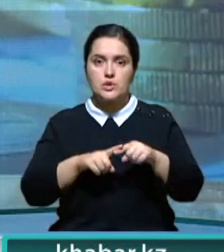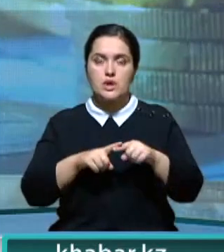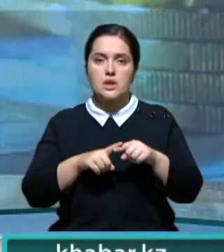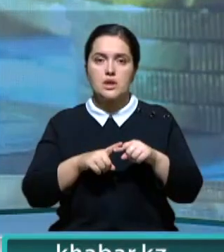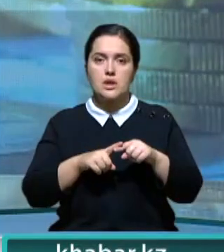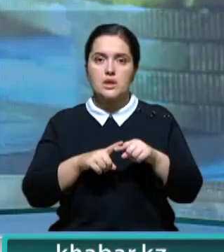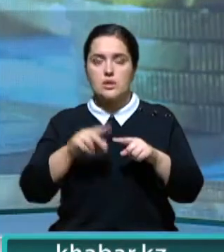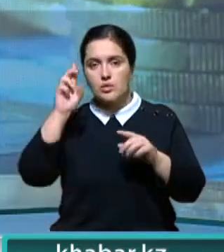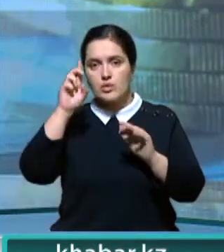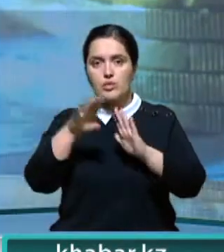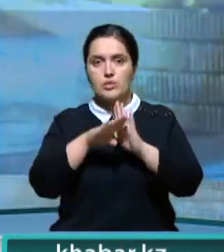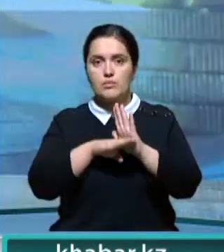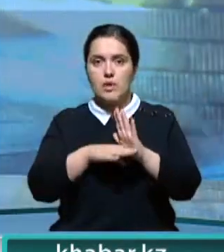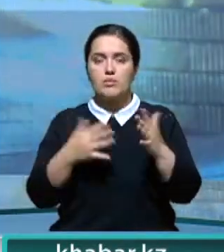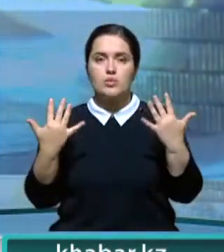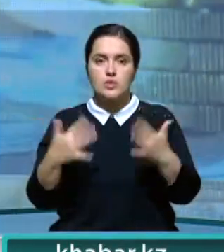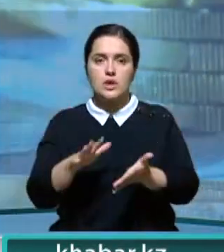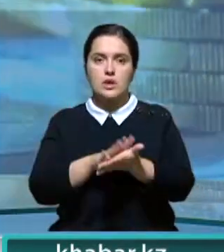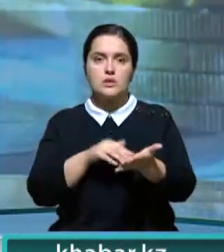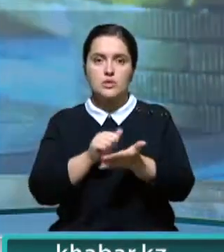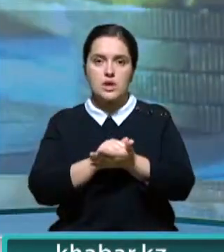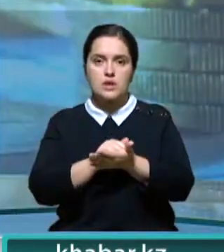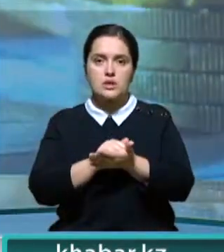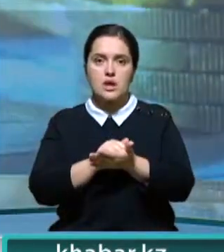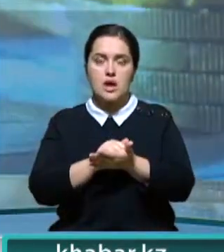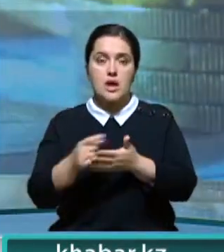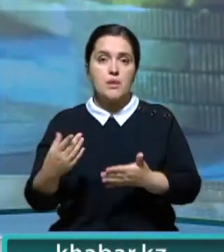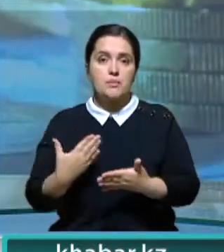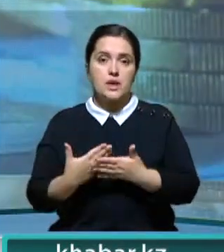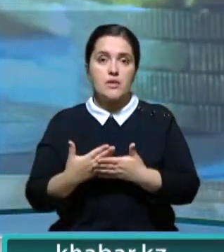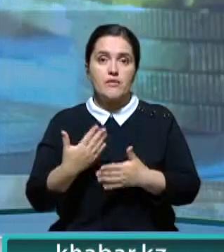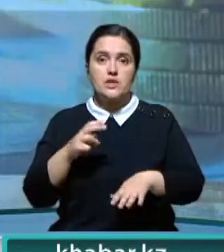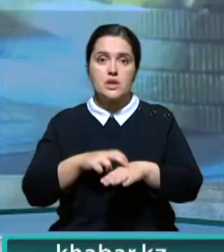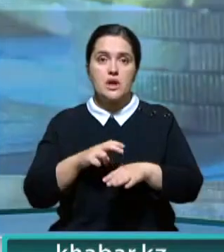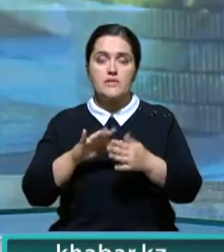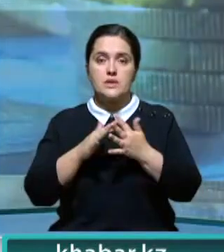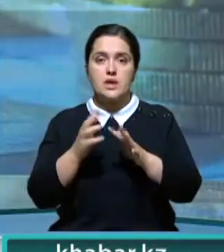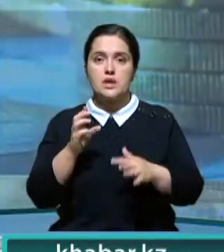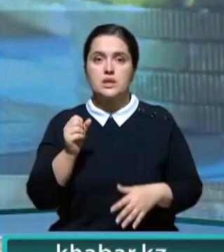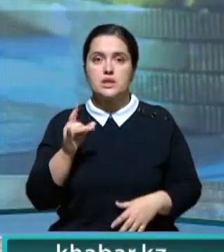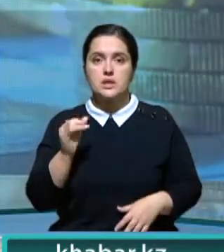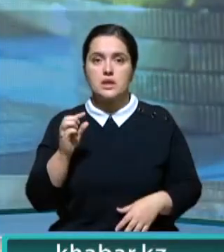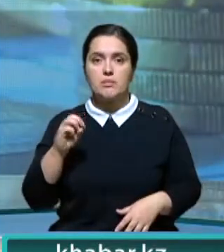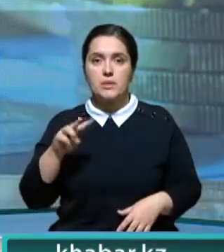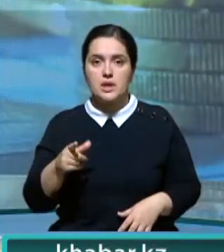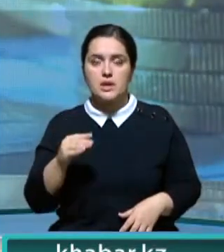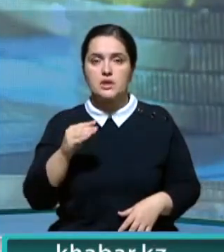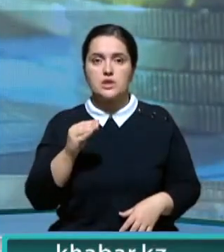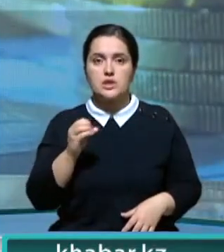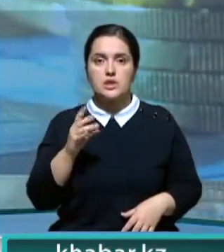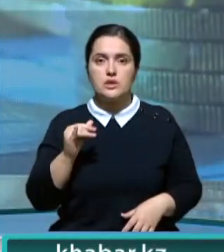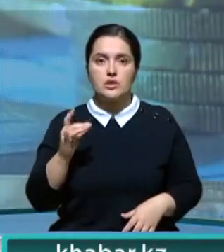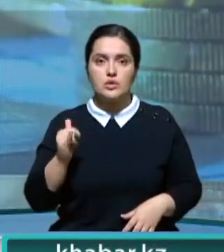медучреждения, возведенные в рамках госпрограмм, уже разрушаются. Наглядный пример – врачебная амбулатория в селе Сарыбейле,